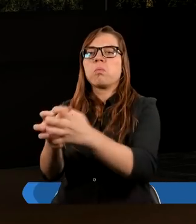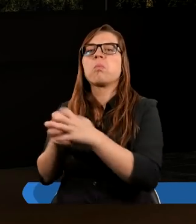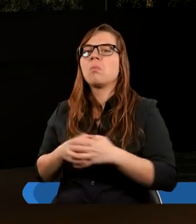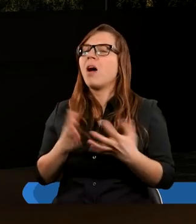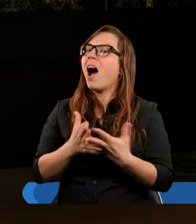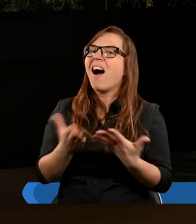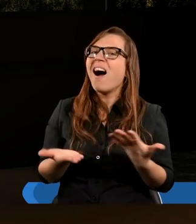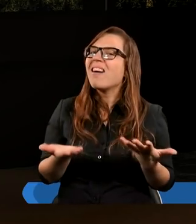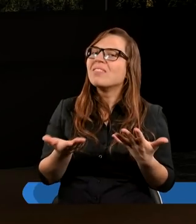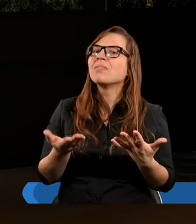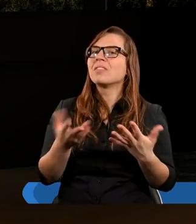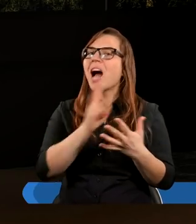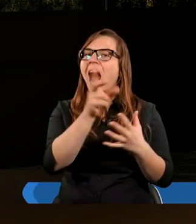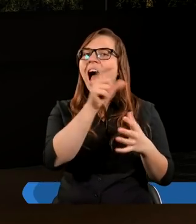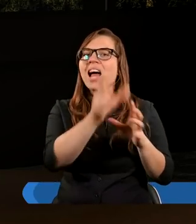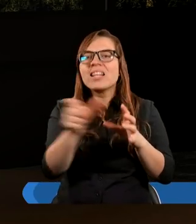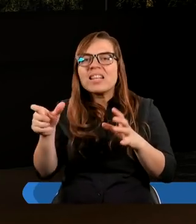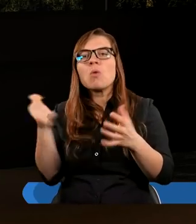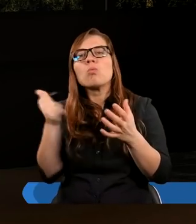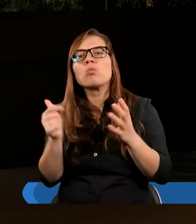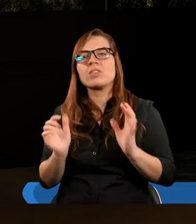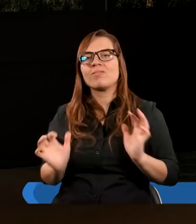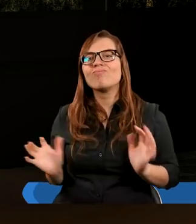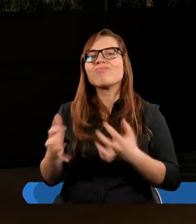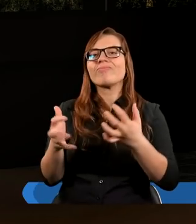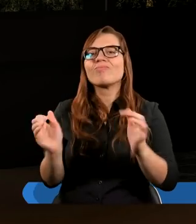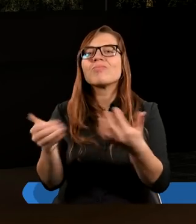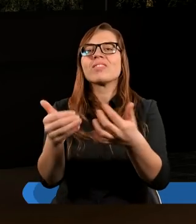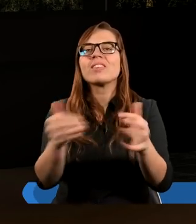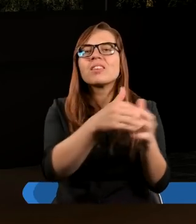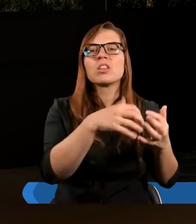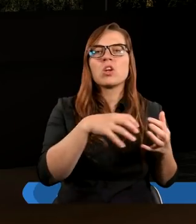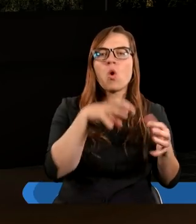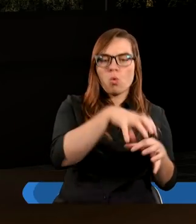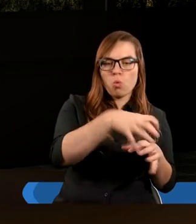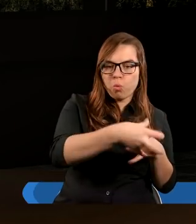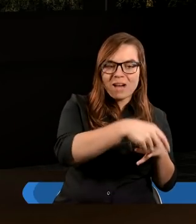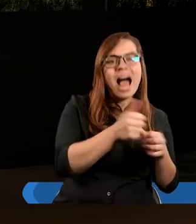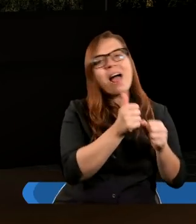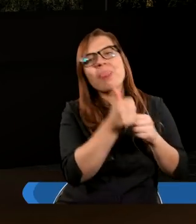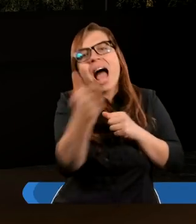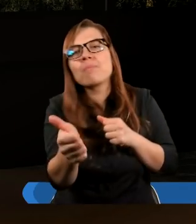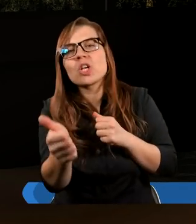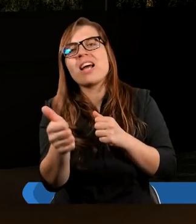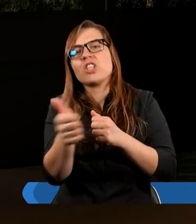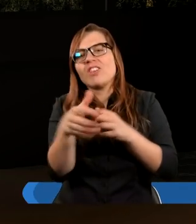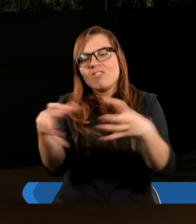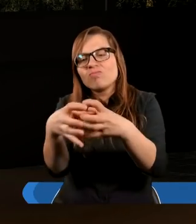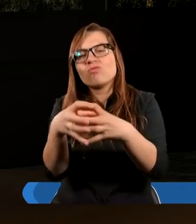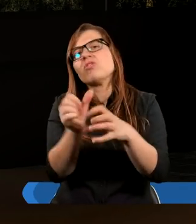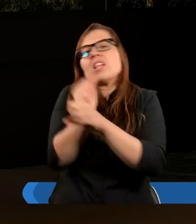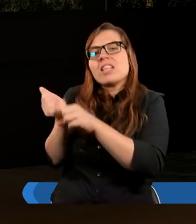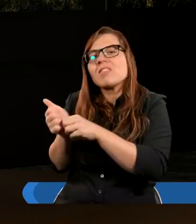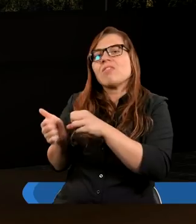świadomość, że jednak każdy z nas osobno musi do tej jedności w Kościele dążyć, wychodzić naprzeciw, jakby przełamywać